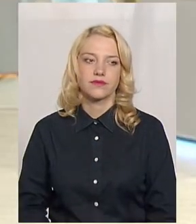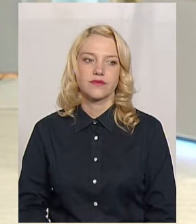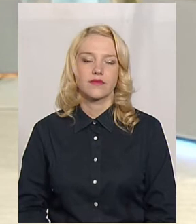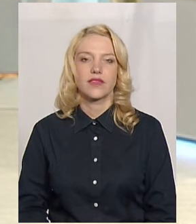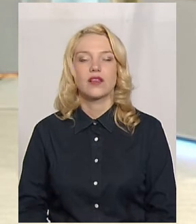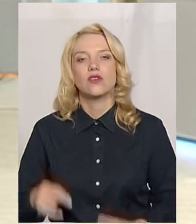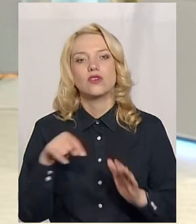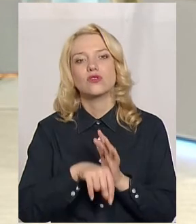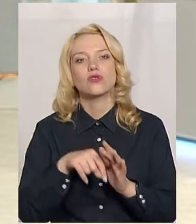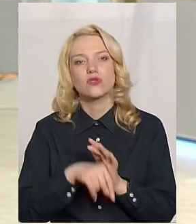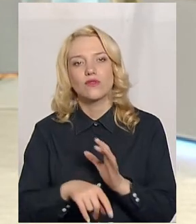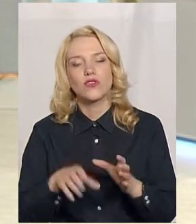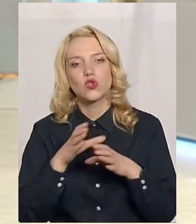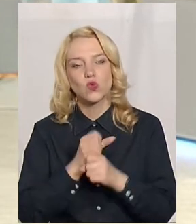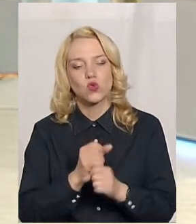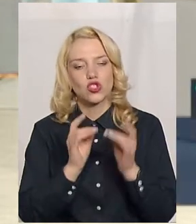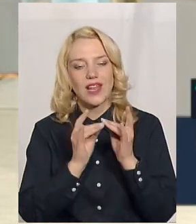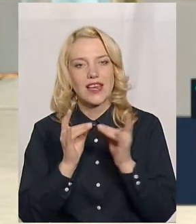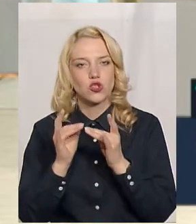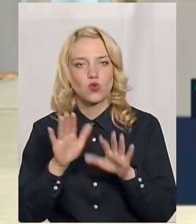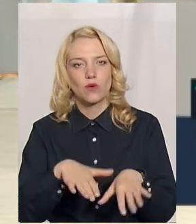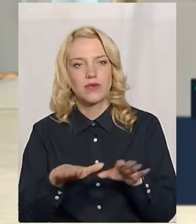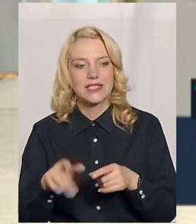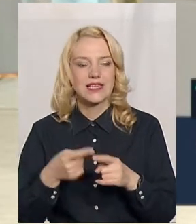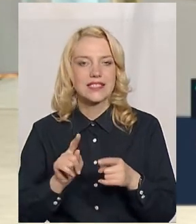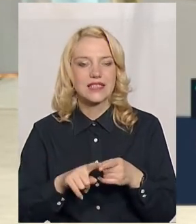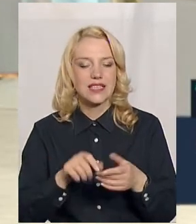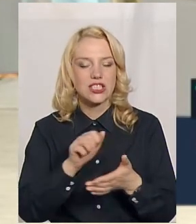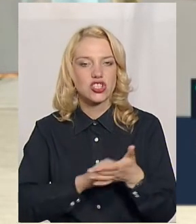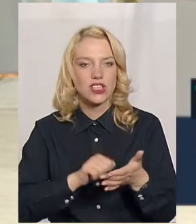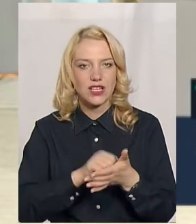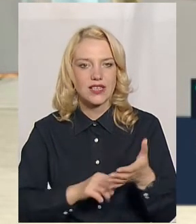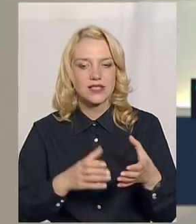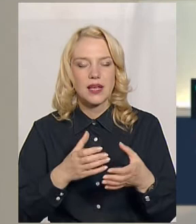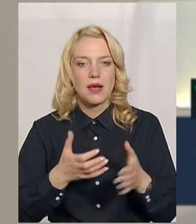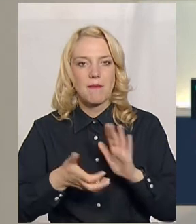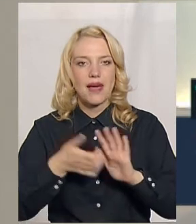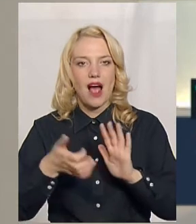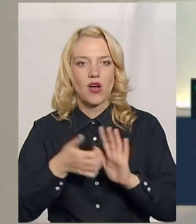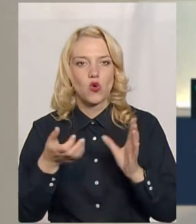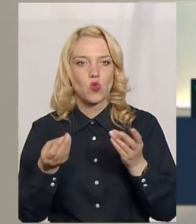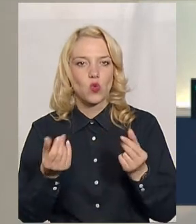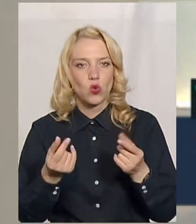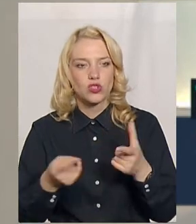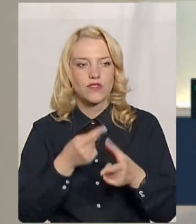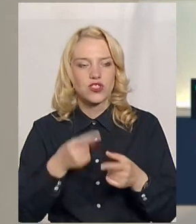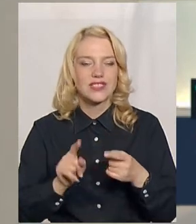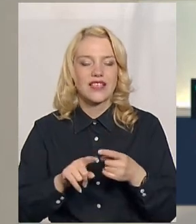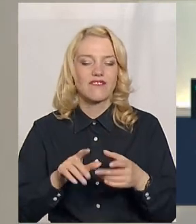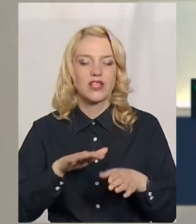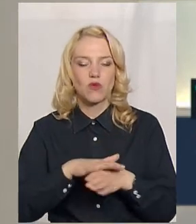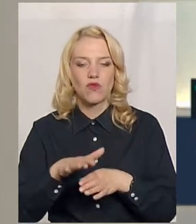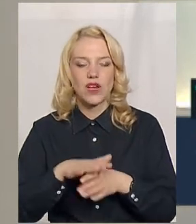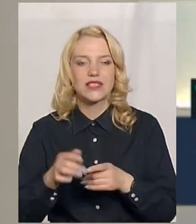Стосовно скорочення ліжкомість, це через брак коштів, чи це відбувалося ще на тому етапі, це